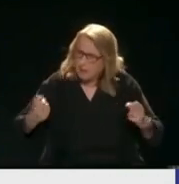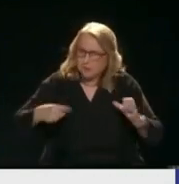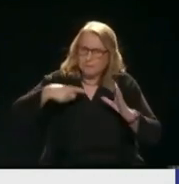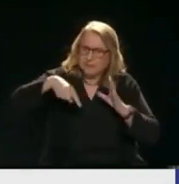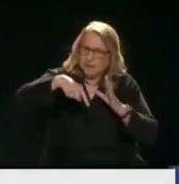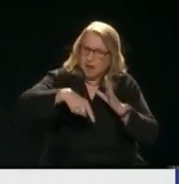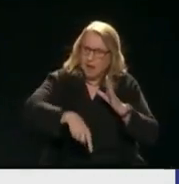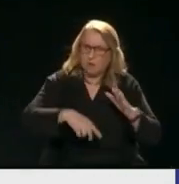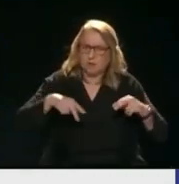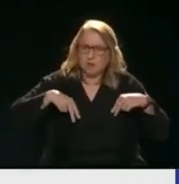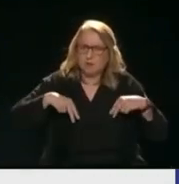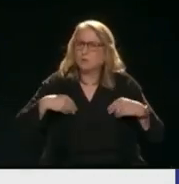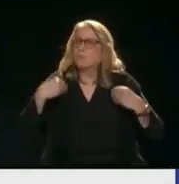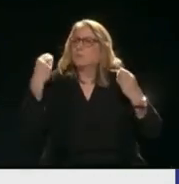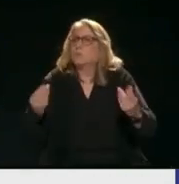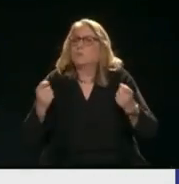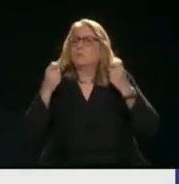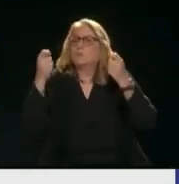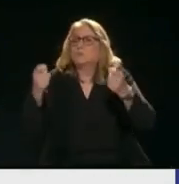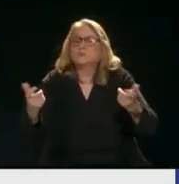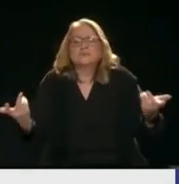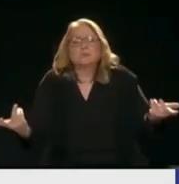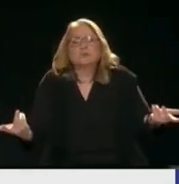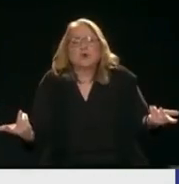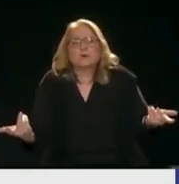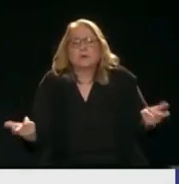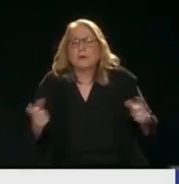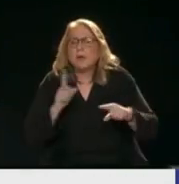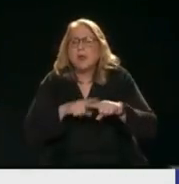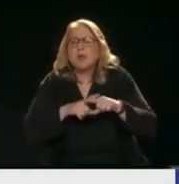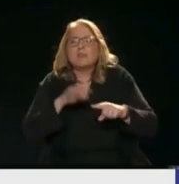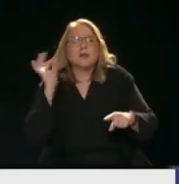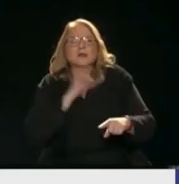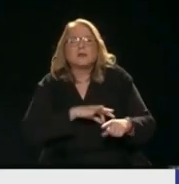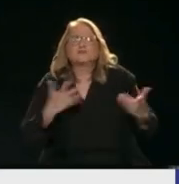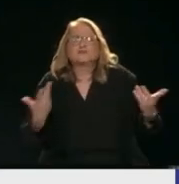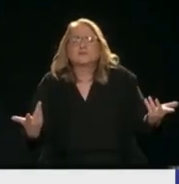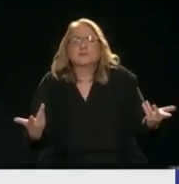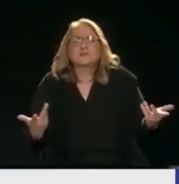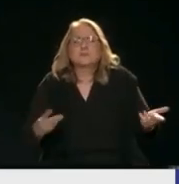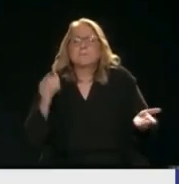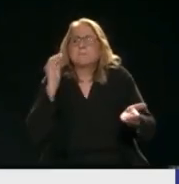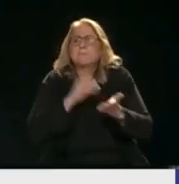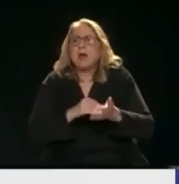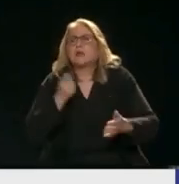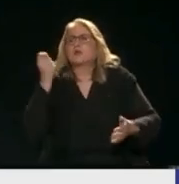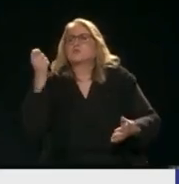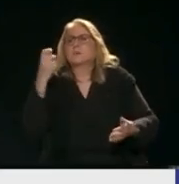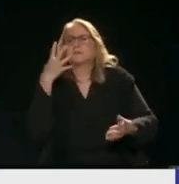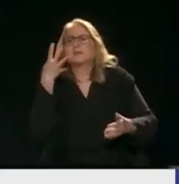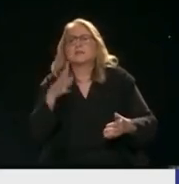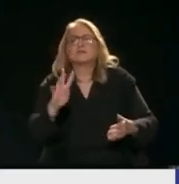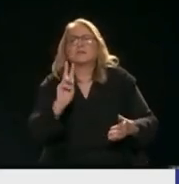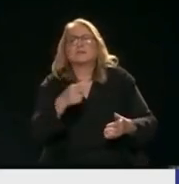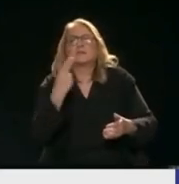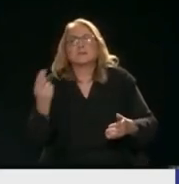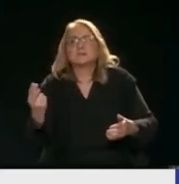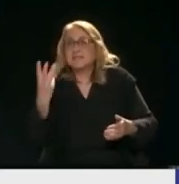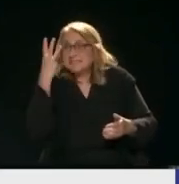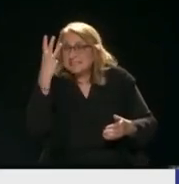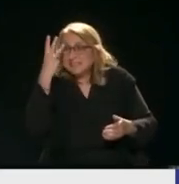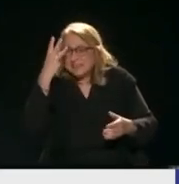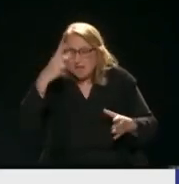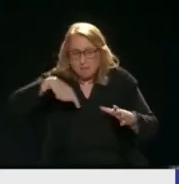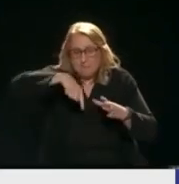βγαίνουμε ξέρει κανένας Και πόσα βγάλαμε εμείς από το πετρέλαιο Αφού πάλι χρωστάμε τα 300 δις Τρεις πετρολοπηγές δουλεύουν στην